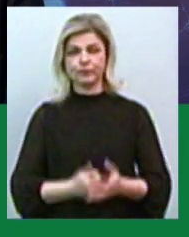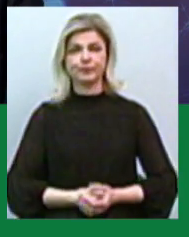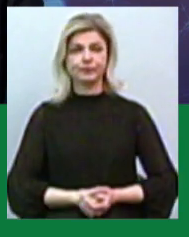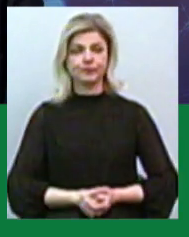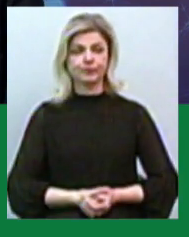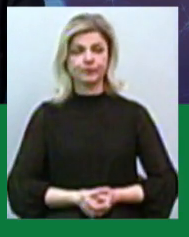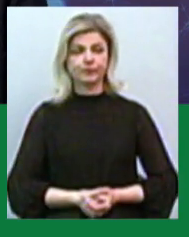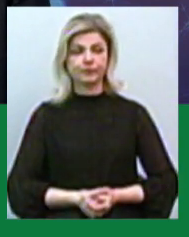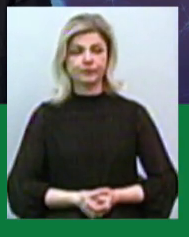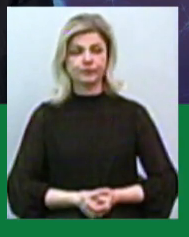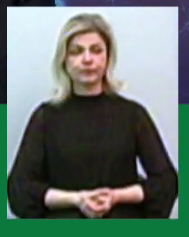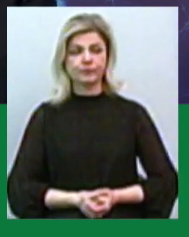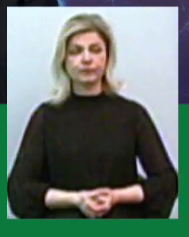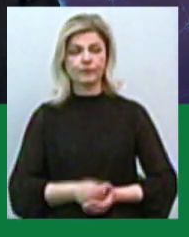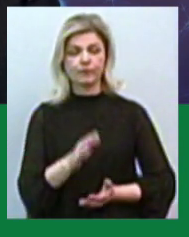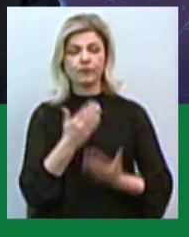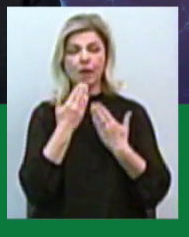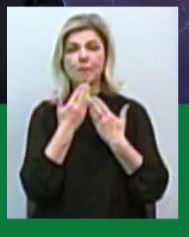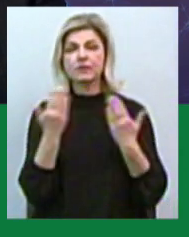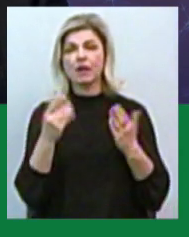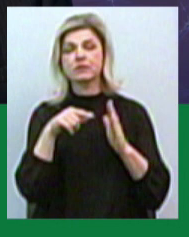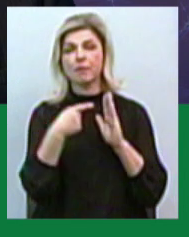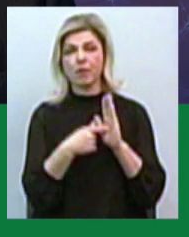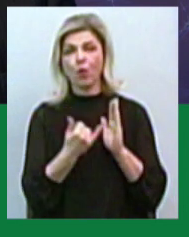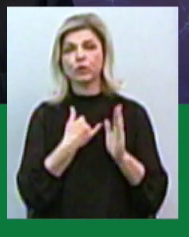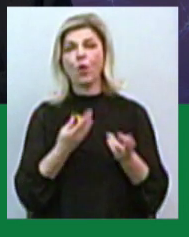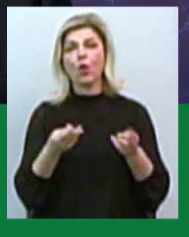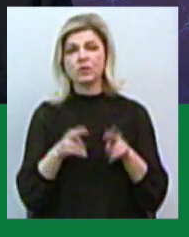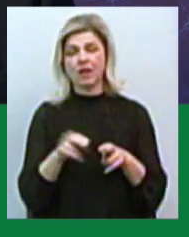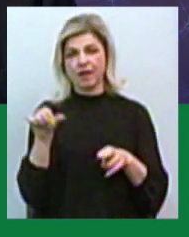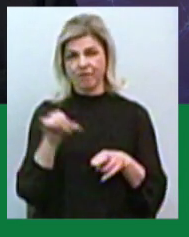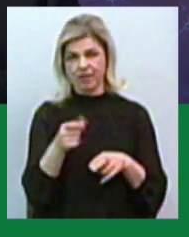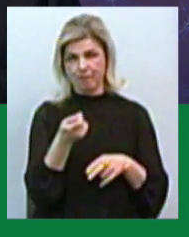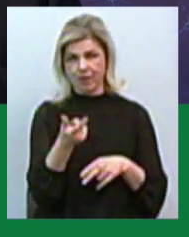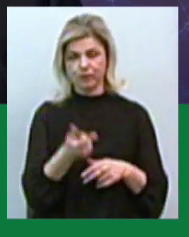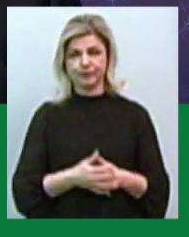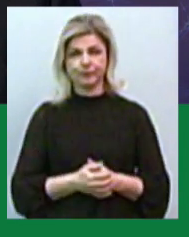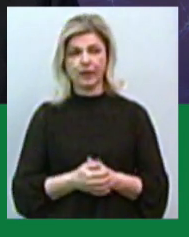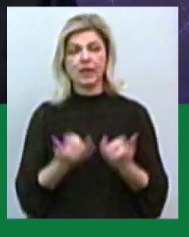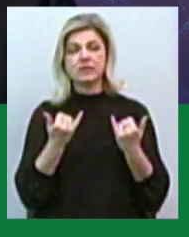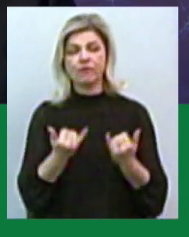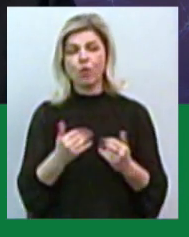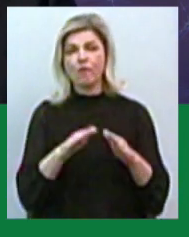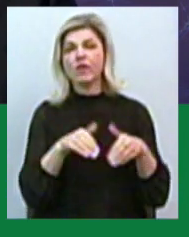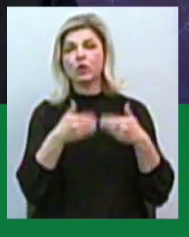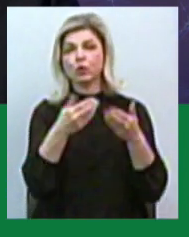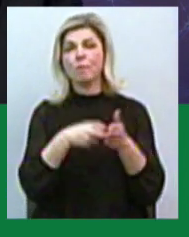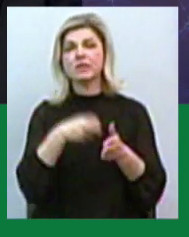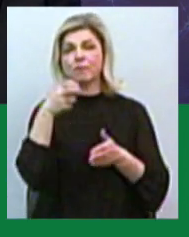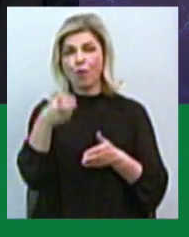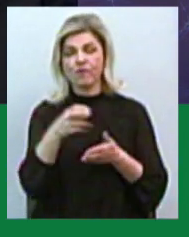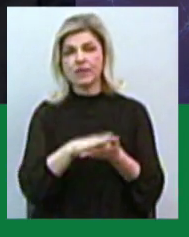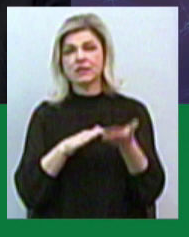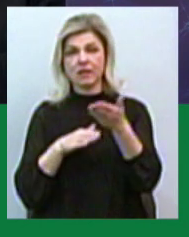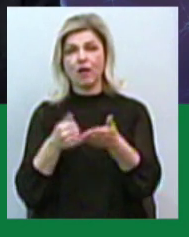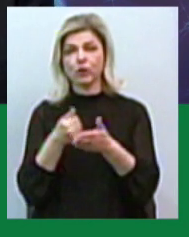Пане Василь, останнє, останнє запитання, у нас залишається кілька хвилин. Сьогодні ви звернулися із письмовою заявою, так, до